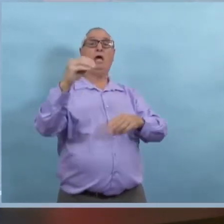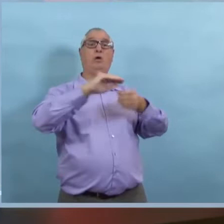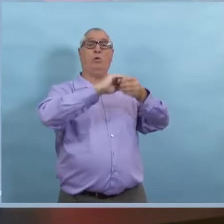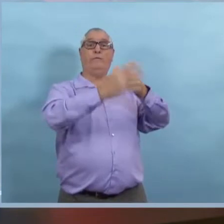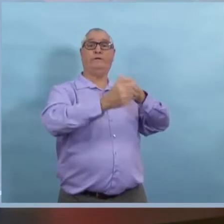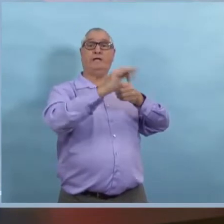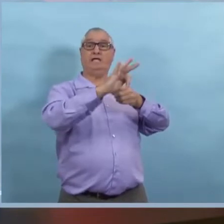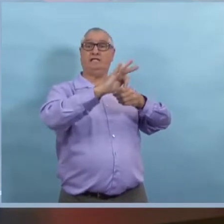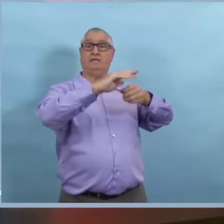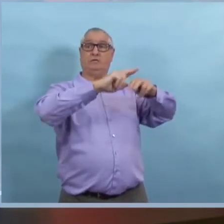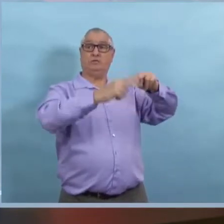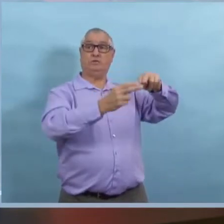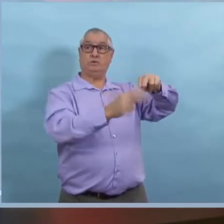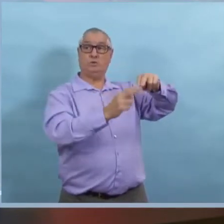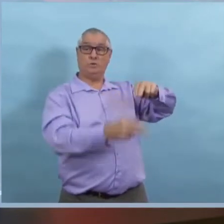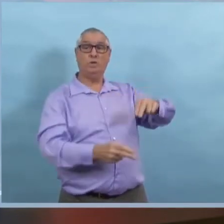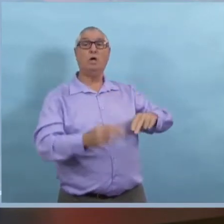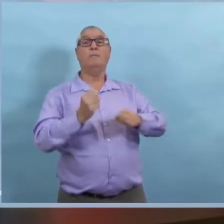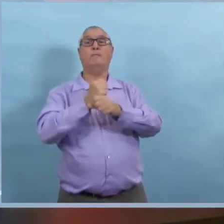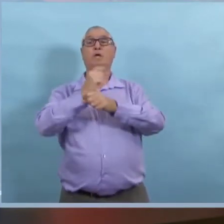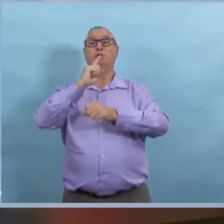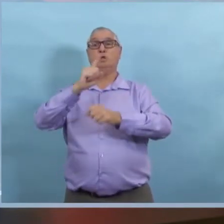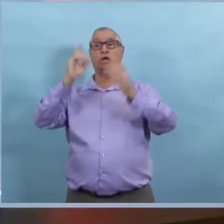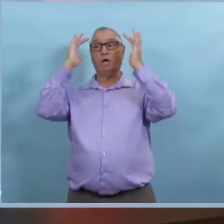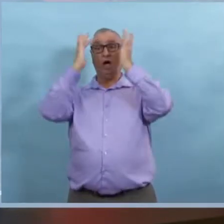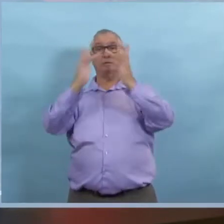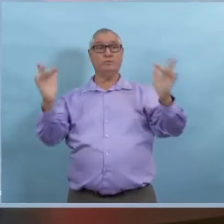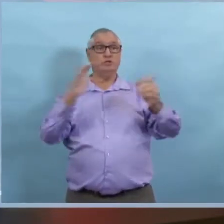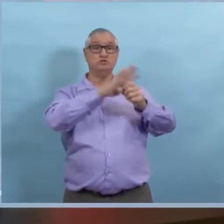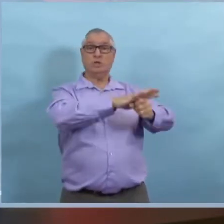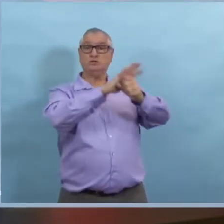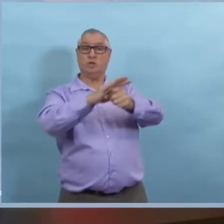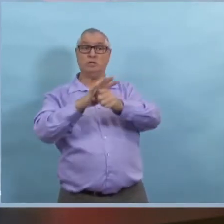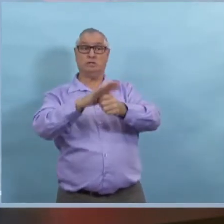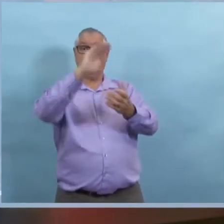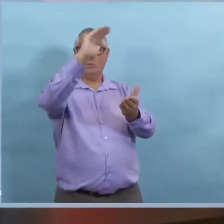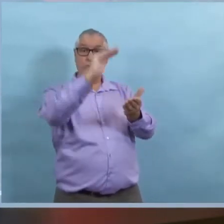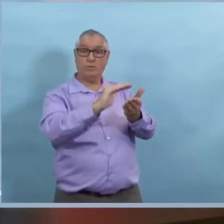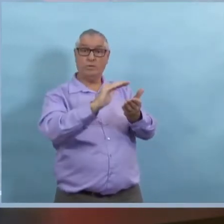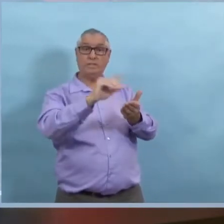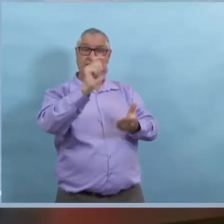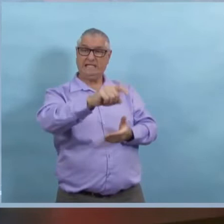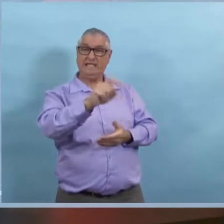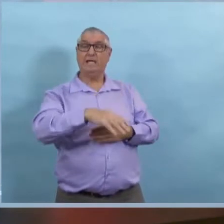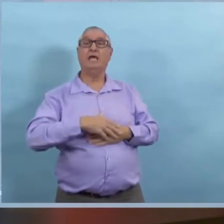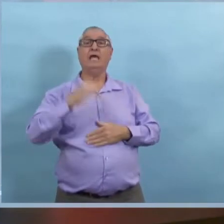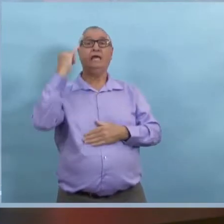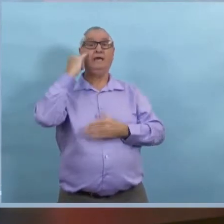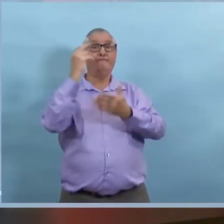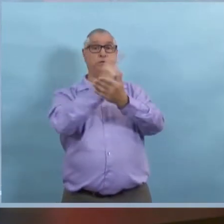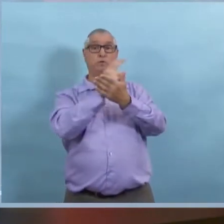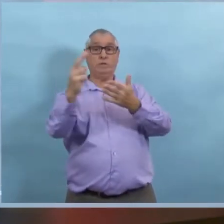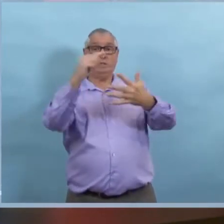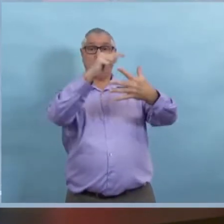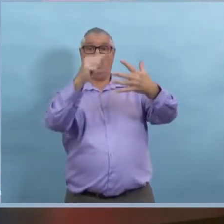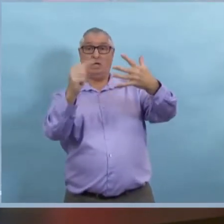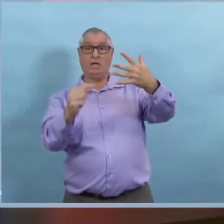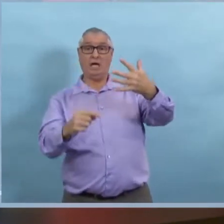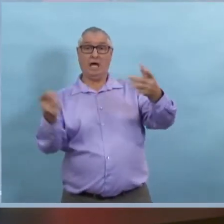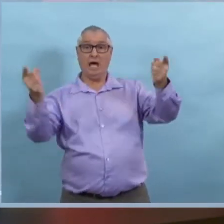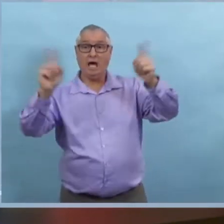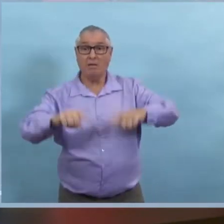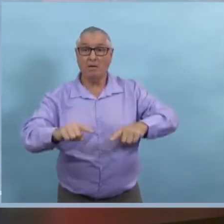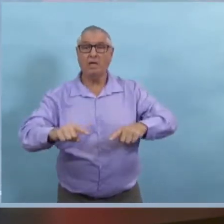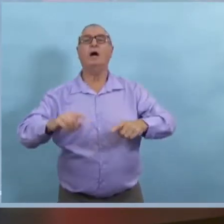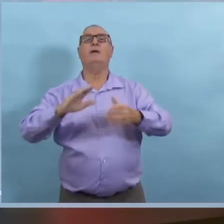Il faut que l'on voit clairement qu'il n'y a pas une demande supplémentaire sur le système de santé. si on voit que la tendance pour tout ça s'inverse,